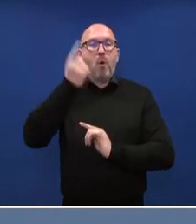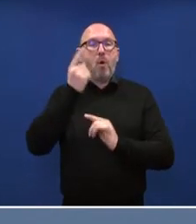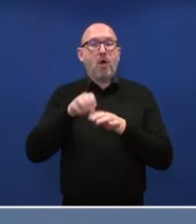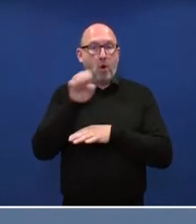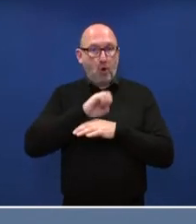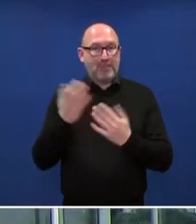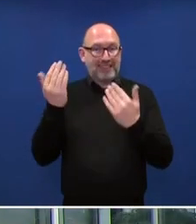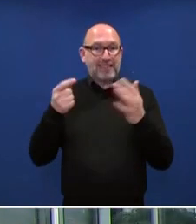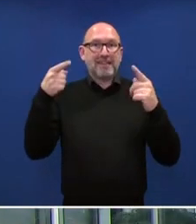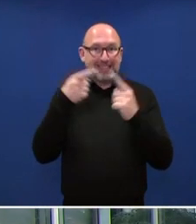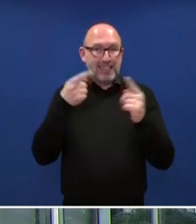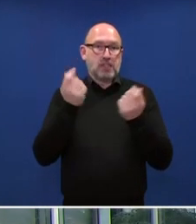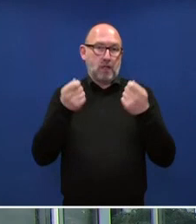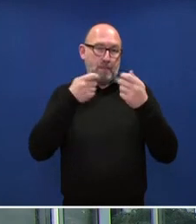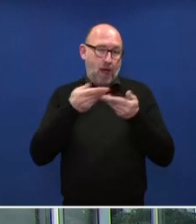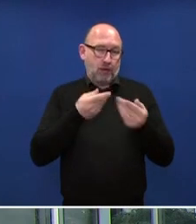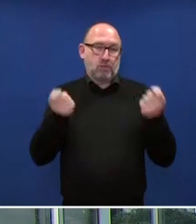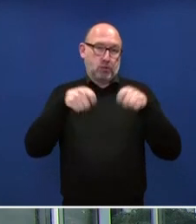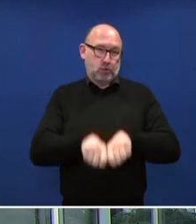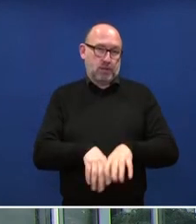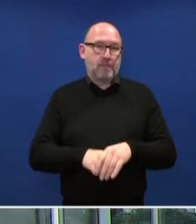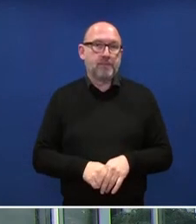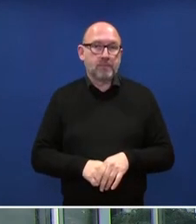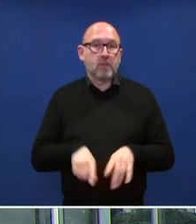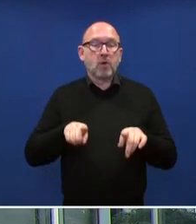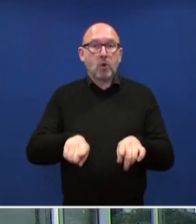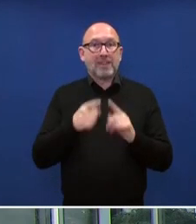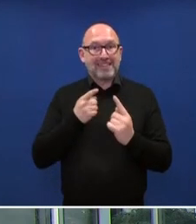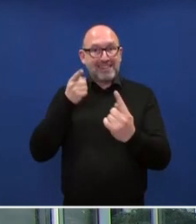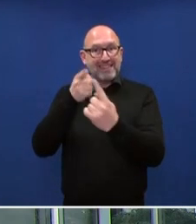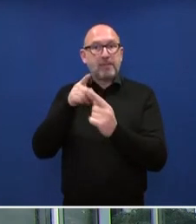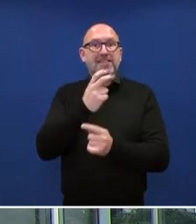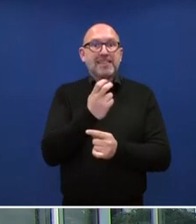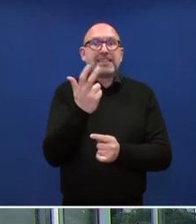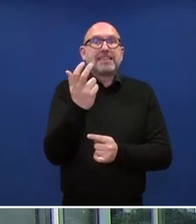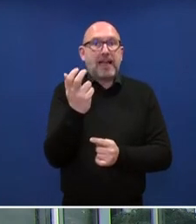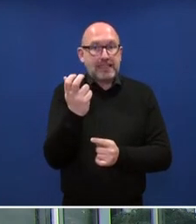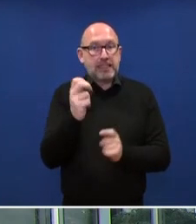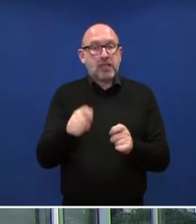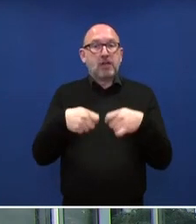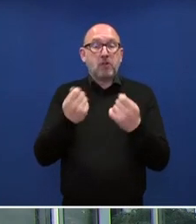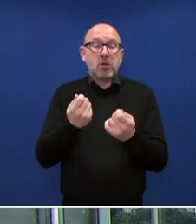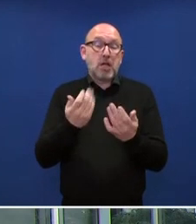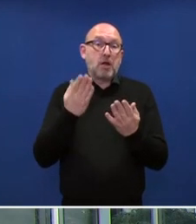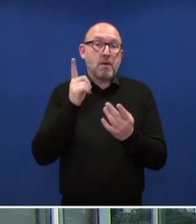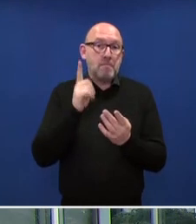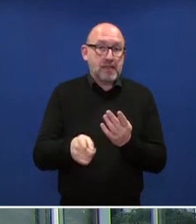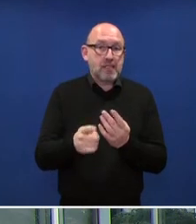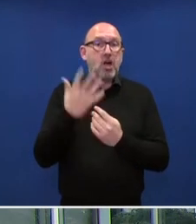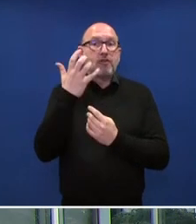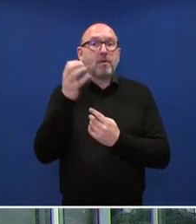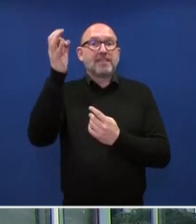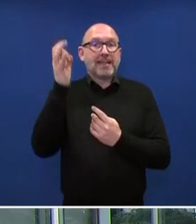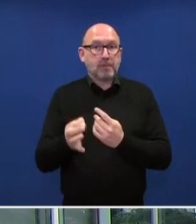beschließen. Der Vorschlag der EU-Kommission, das EU-Klimaziel für 2030 auf mindestens 55